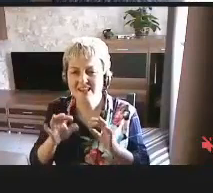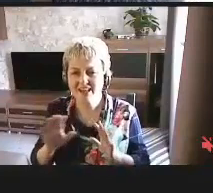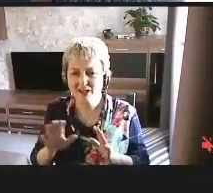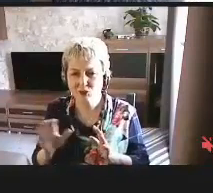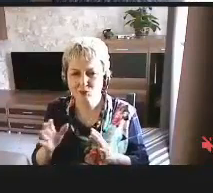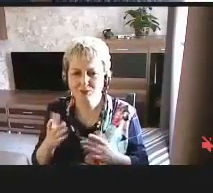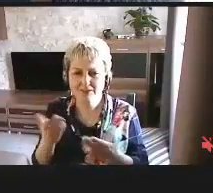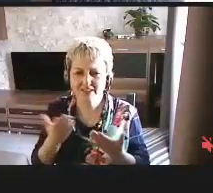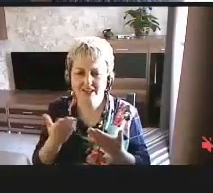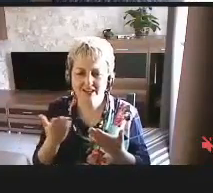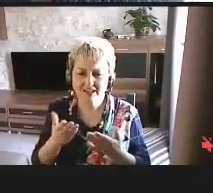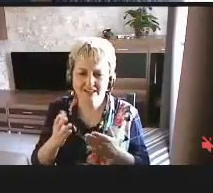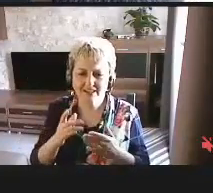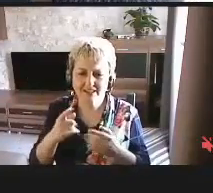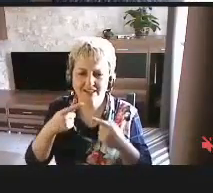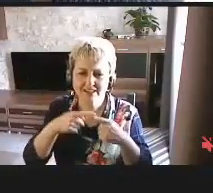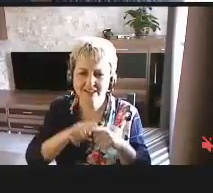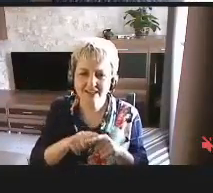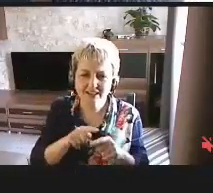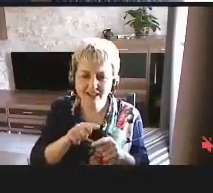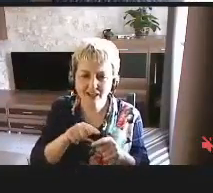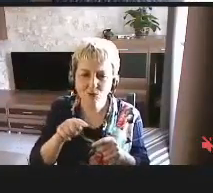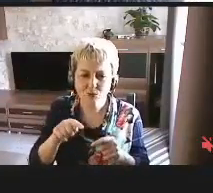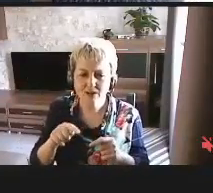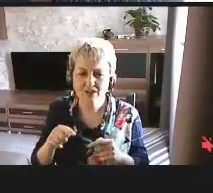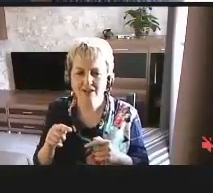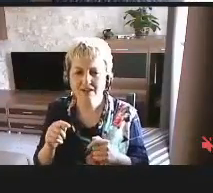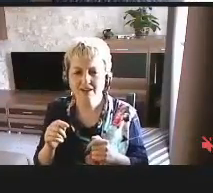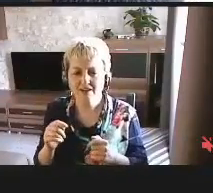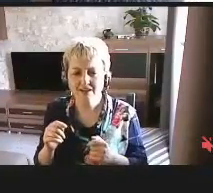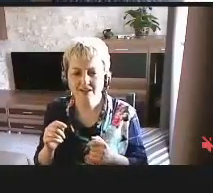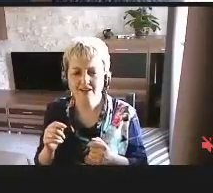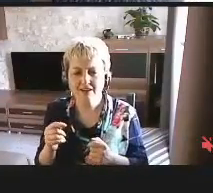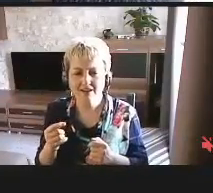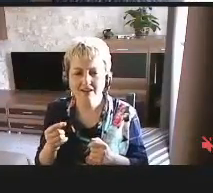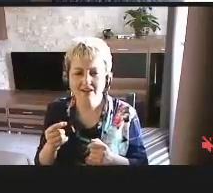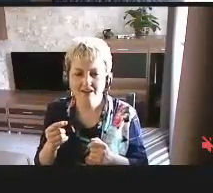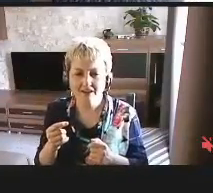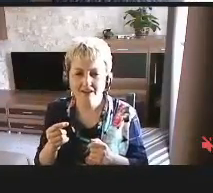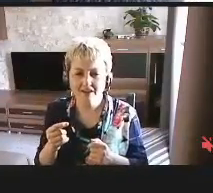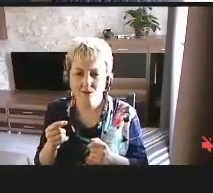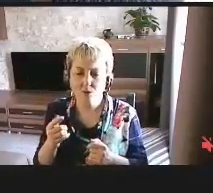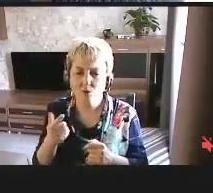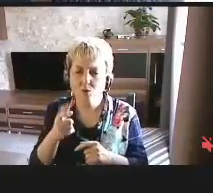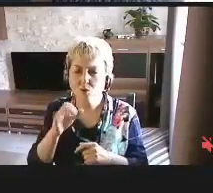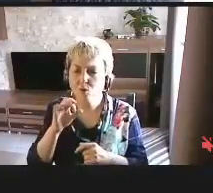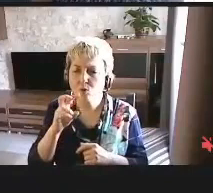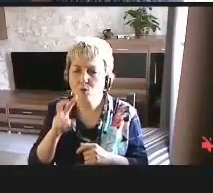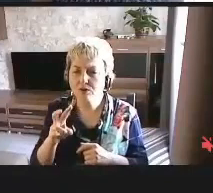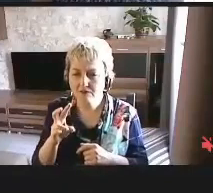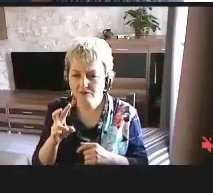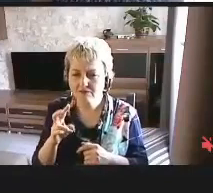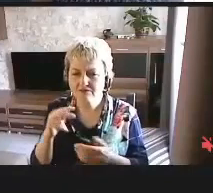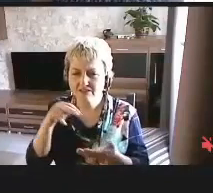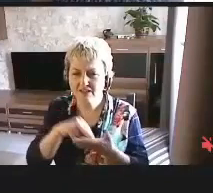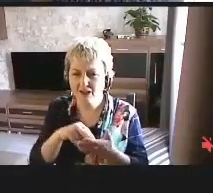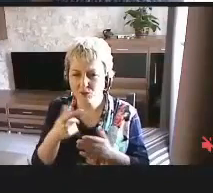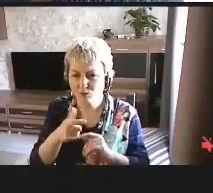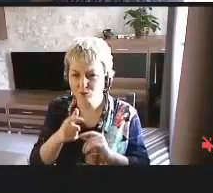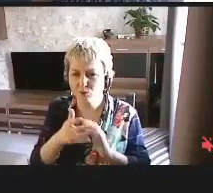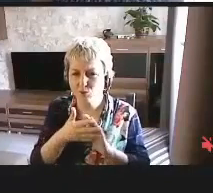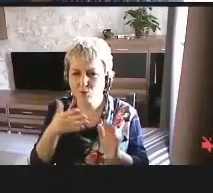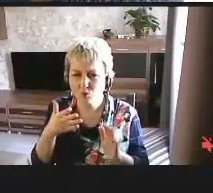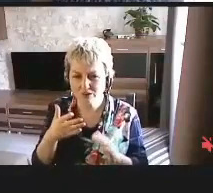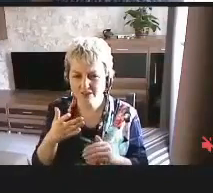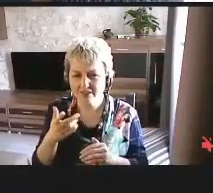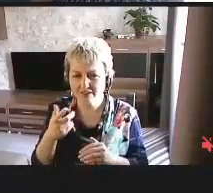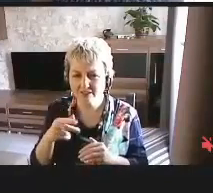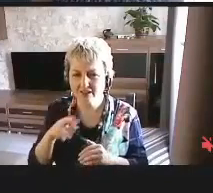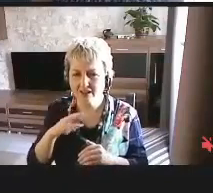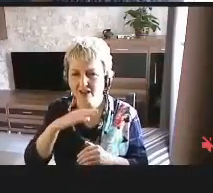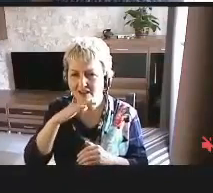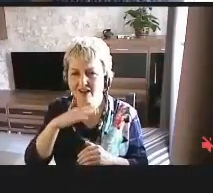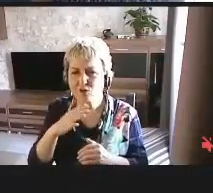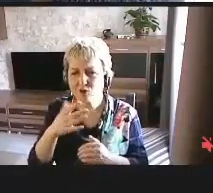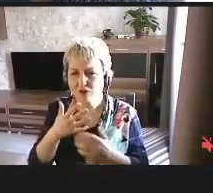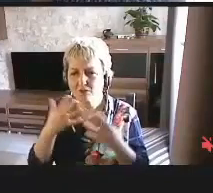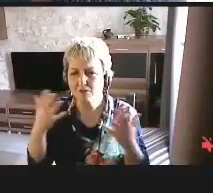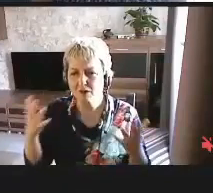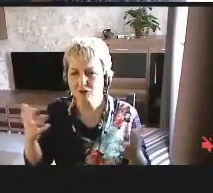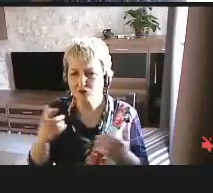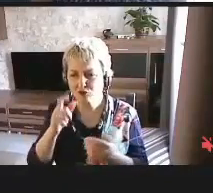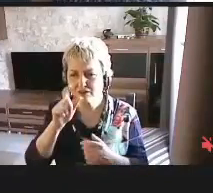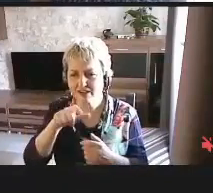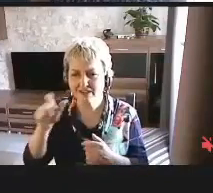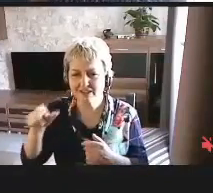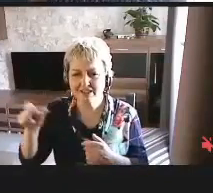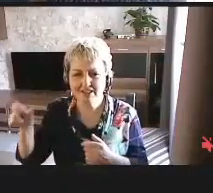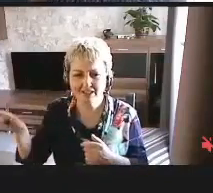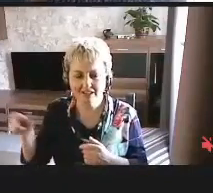технологий, ну, он встает остро для довольно большого контингента